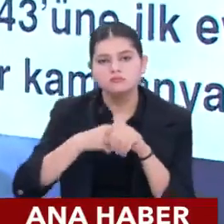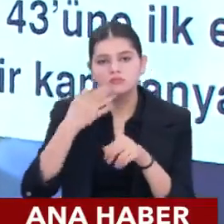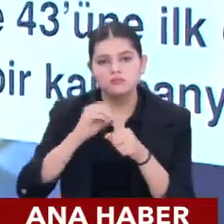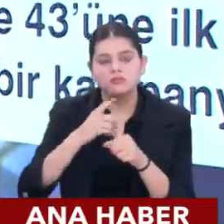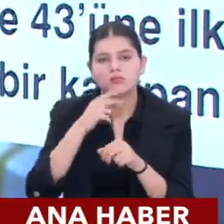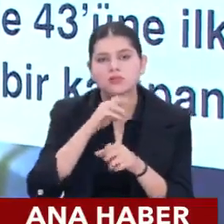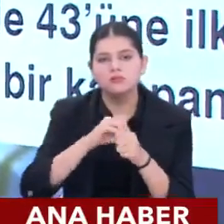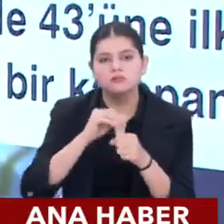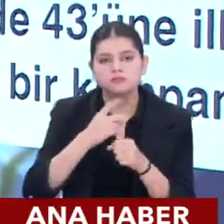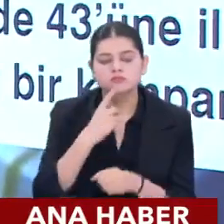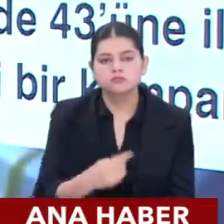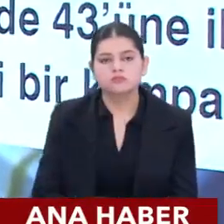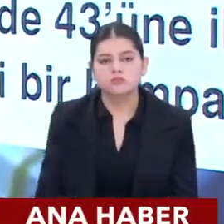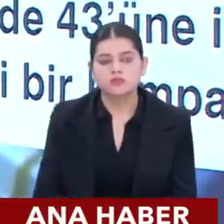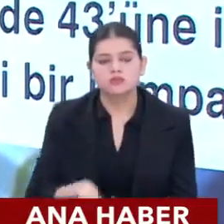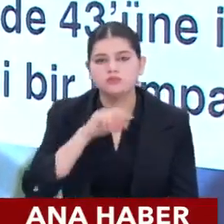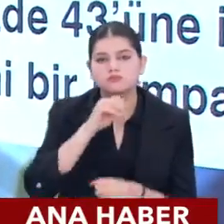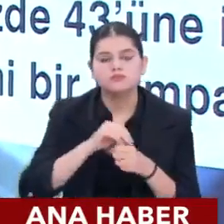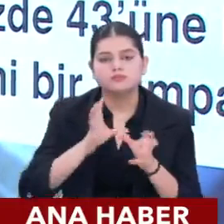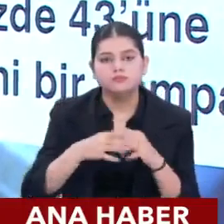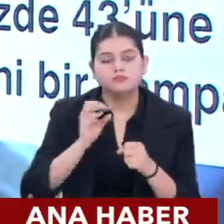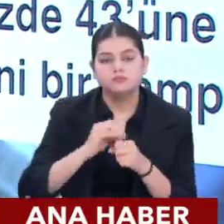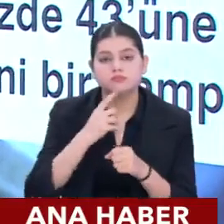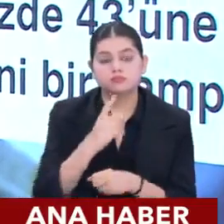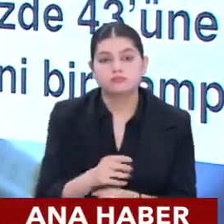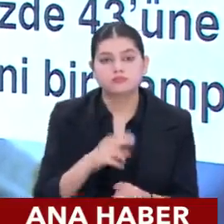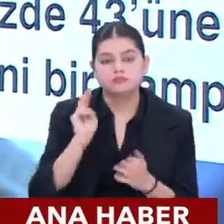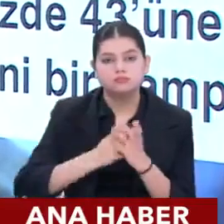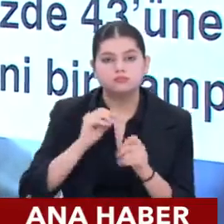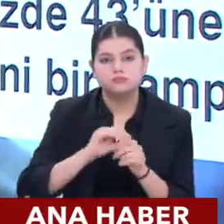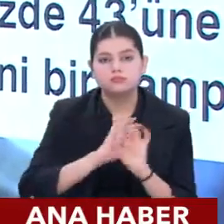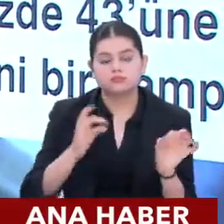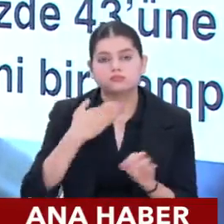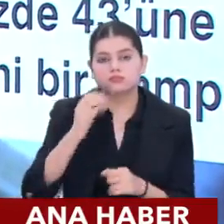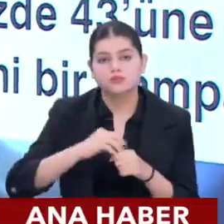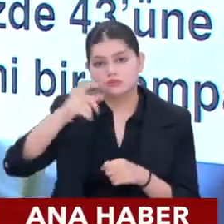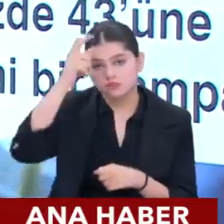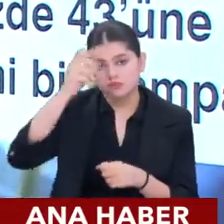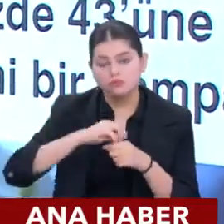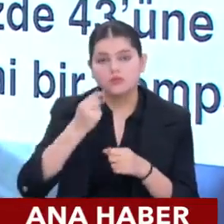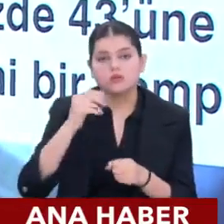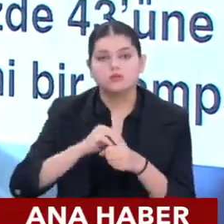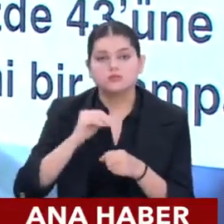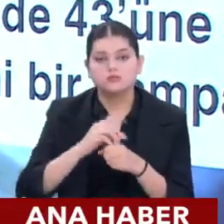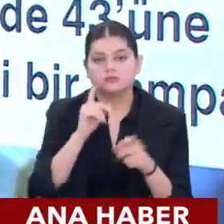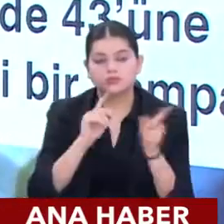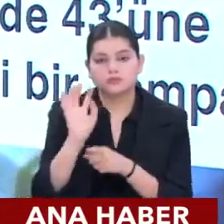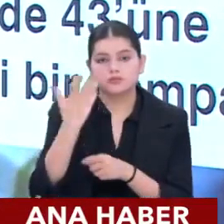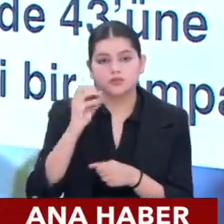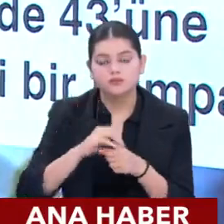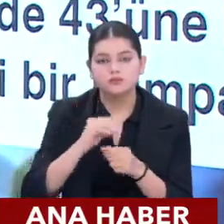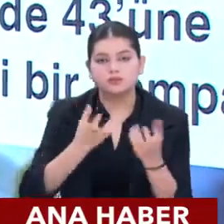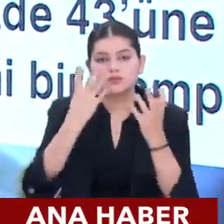açıklanmıştı bu veri. Bir yabancı kuruluş ama sözüne itibar edilir bir kuruluş. Türkiye'de servetin yüzde